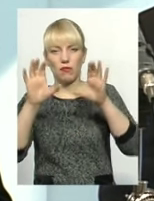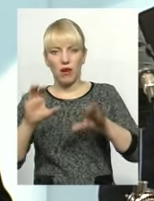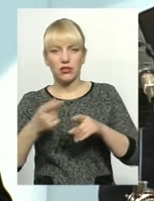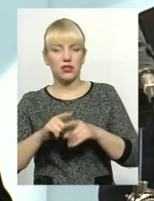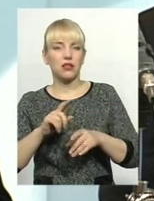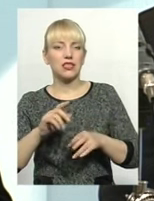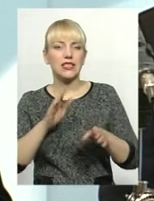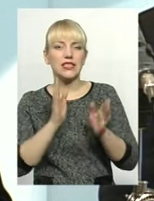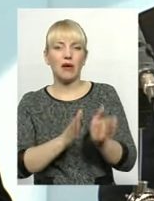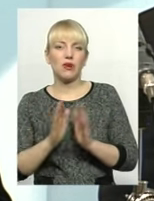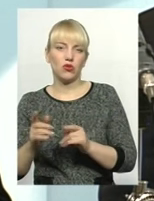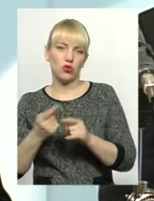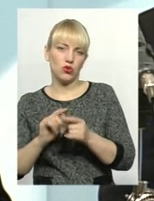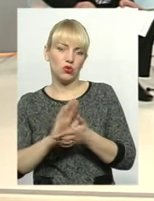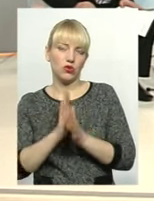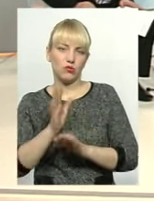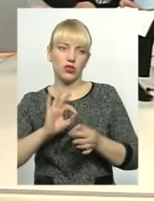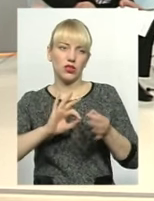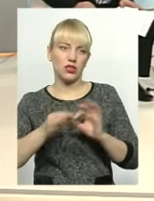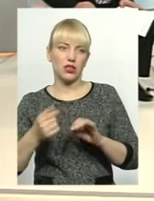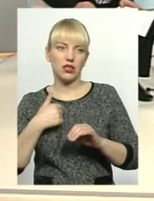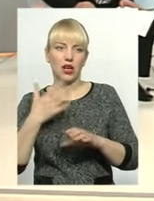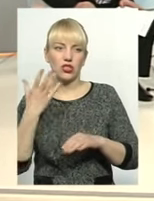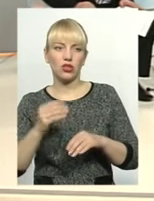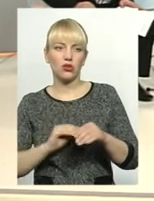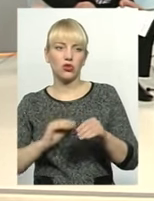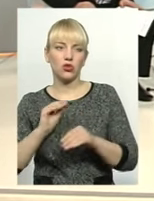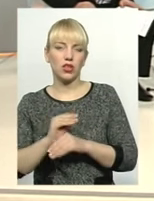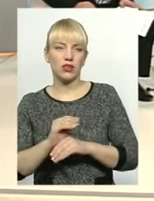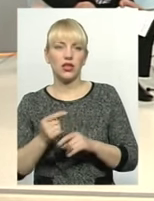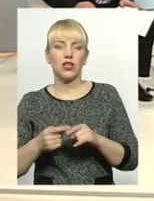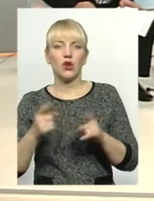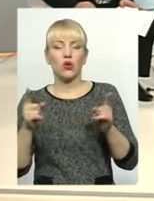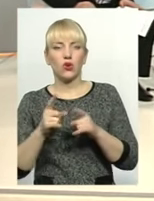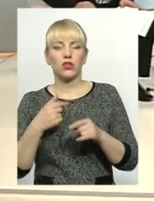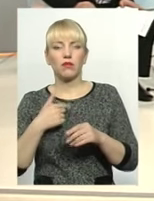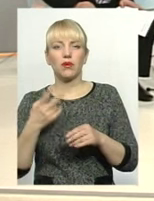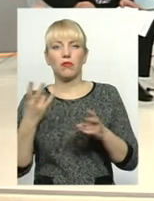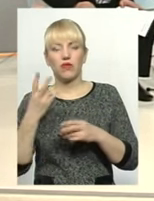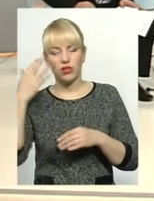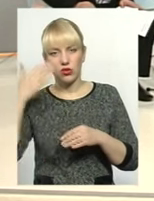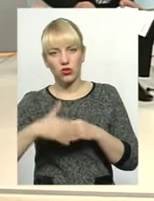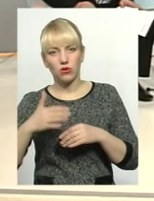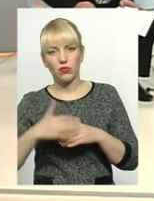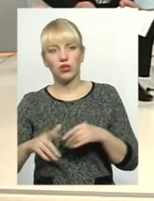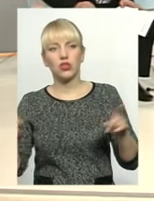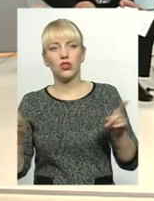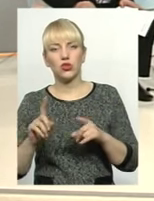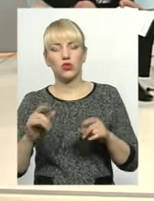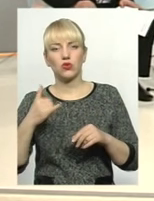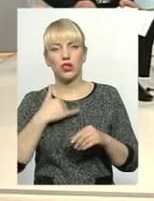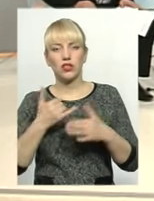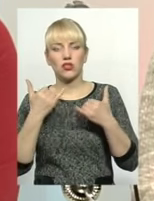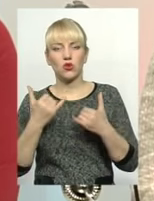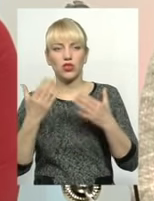цю ситуацію буде складно. Я хочу також додати... Буквально коротко в нас час закінчується. Ми буквально повинні розуміти, що у нас на